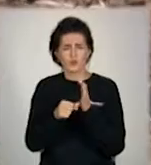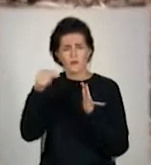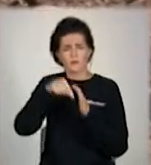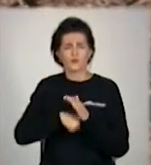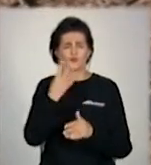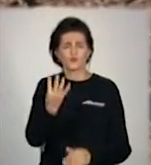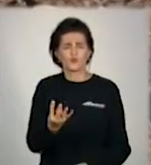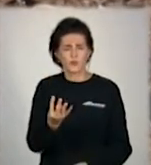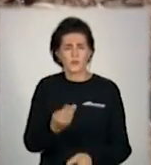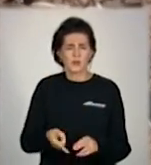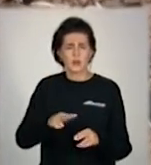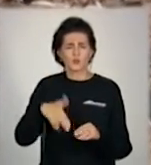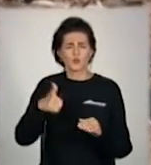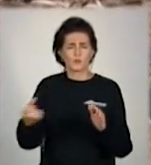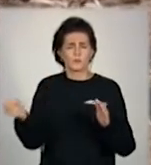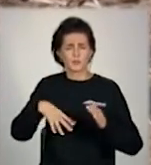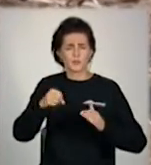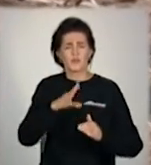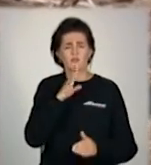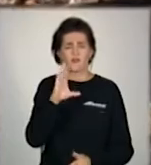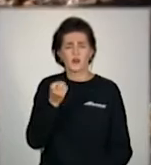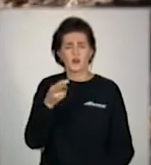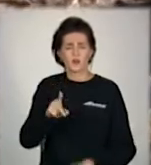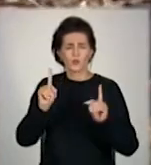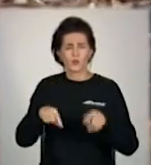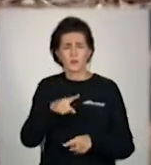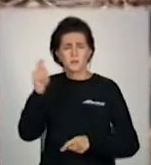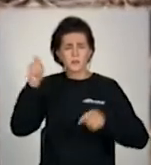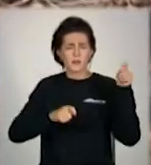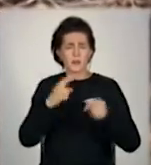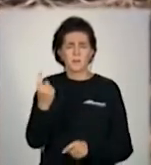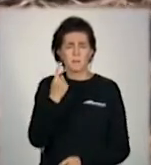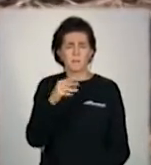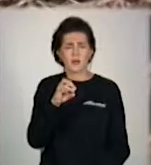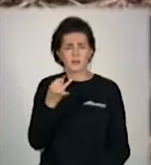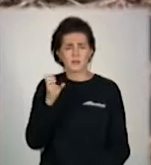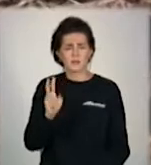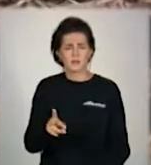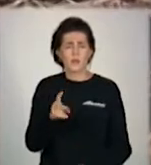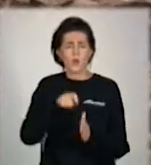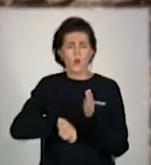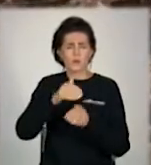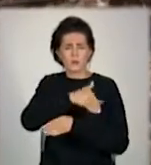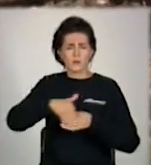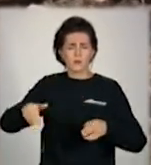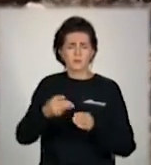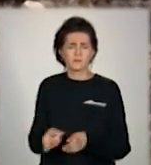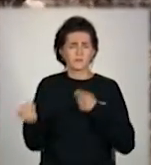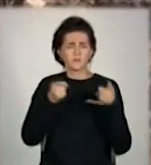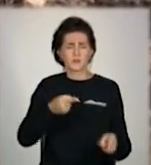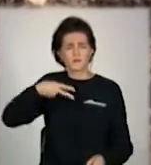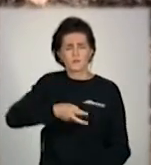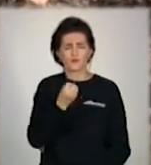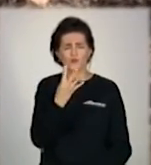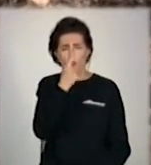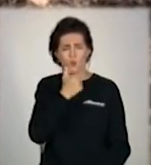До сумки збирає хмис і пані Валентина. Жінка-переселенка з Первомайська. Непідконтрольну територію покинула ще у 14-му.